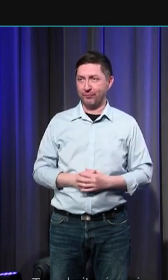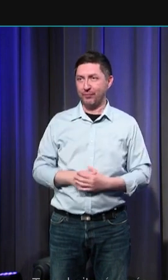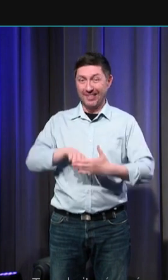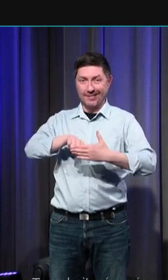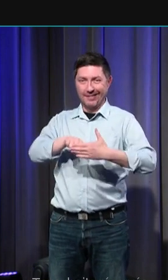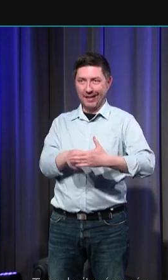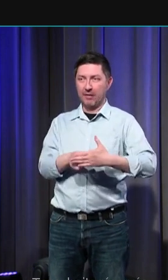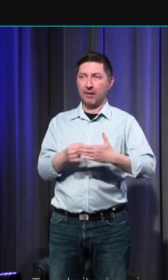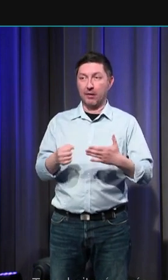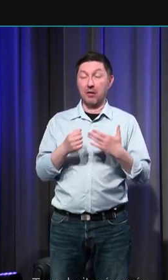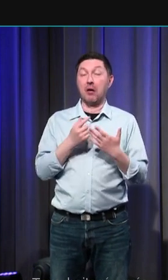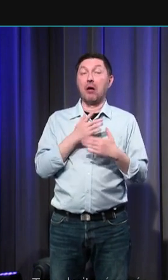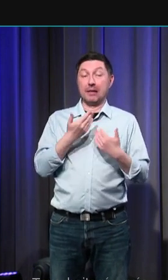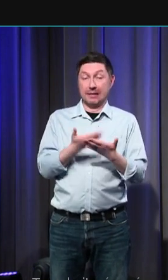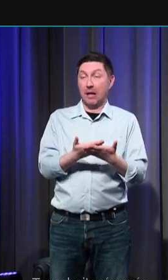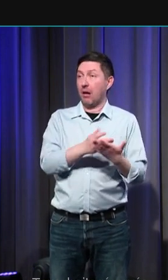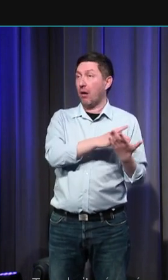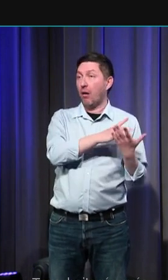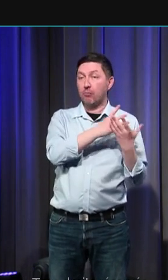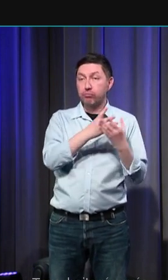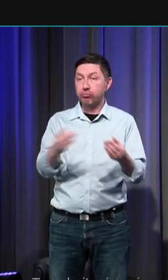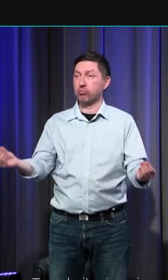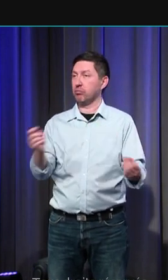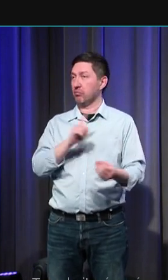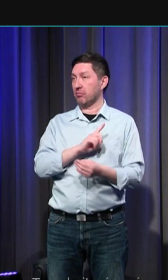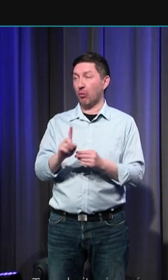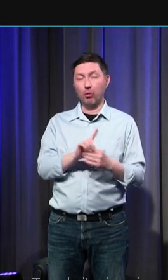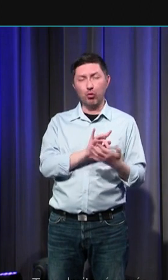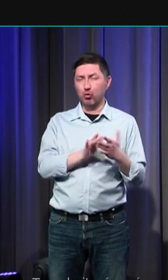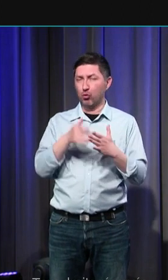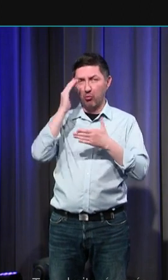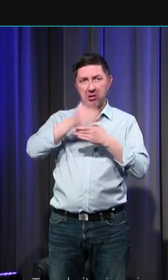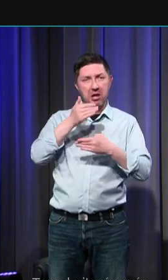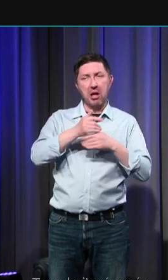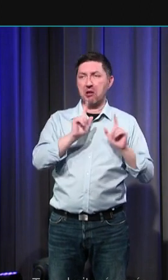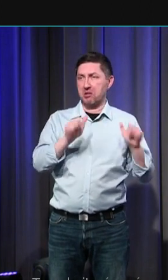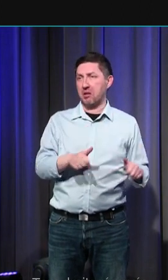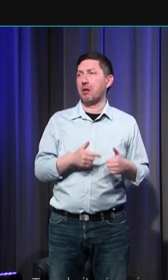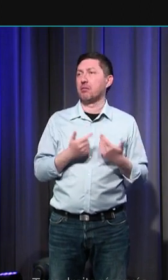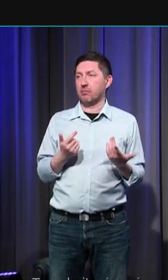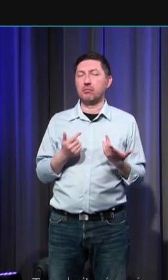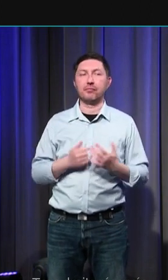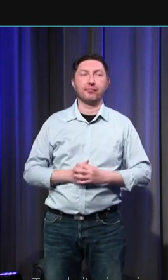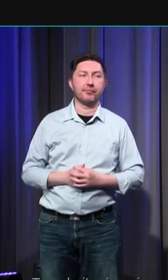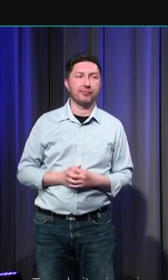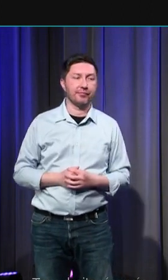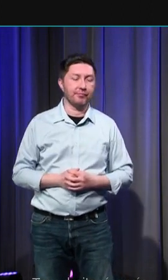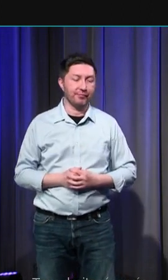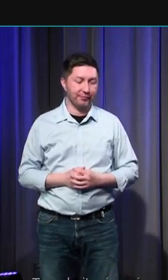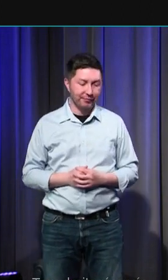et cette méfiance ne disparaîtront pas tout au long du Moyen-Âge, notamment dans les discours religieux. Néanmoins,